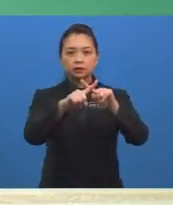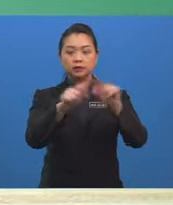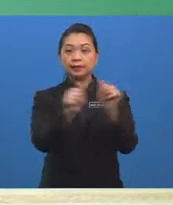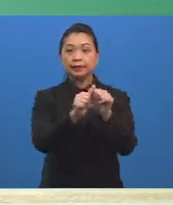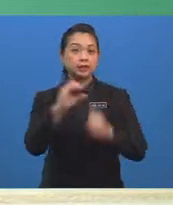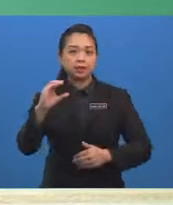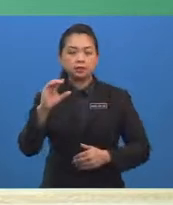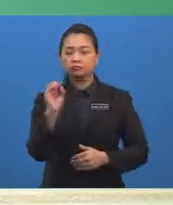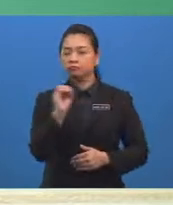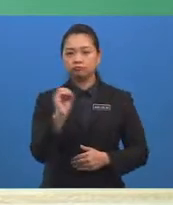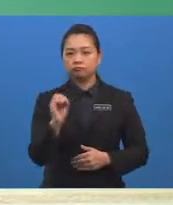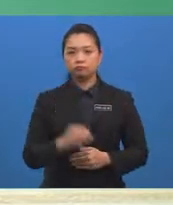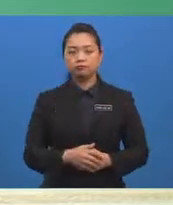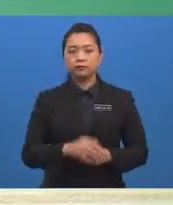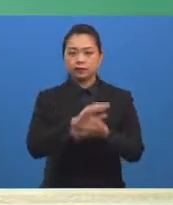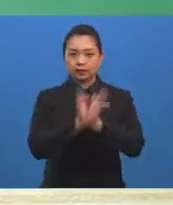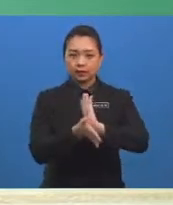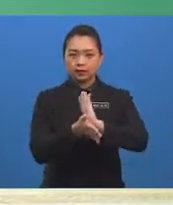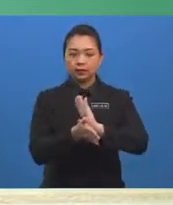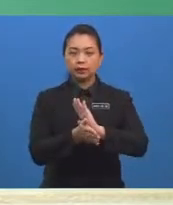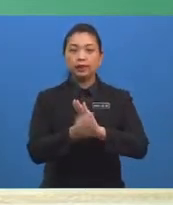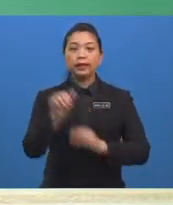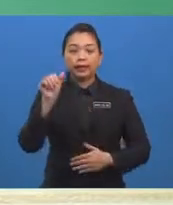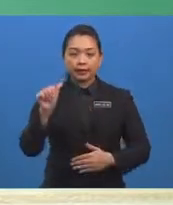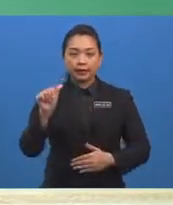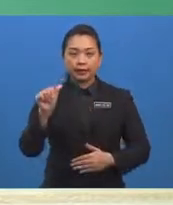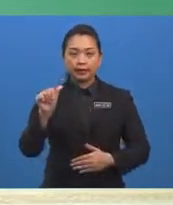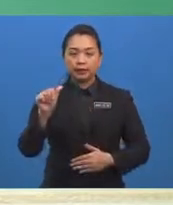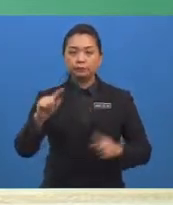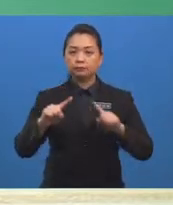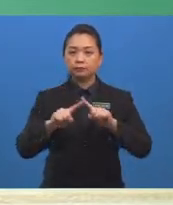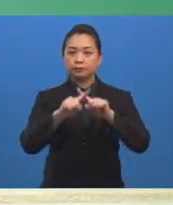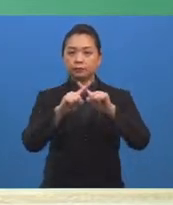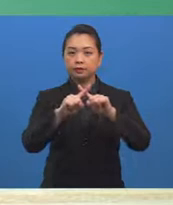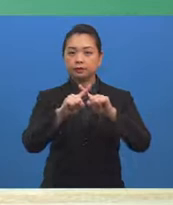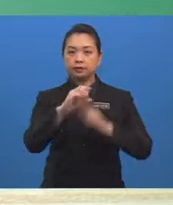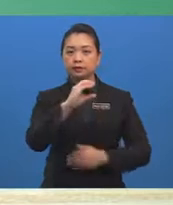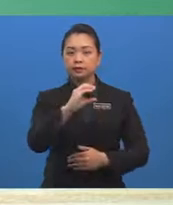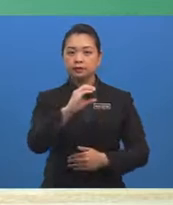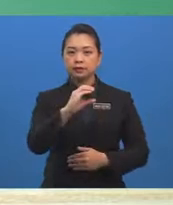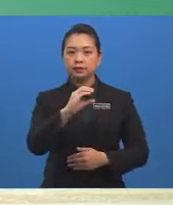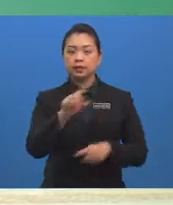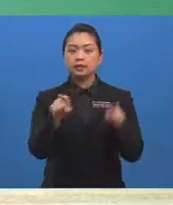peristiwa C Maka A persilangan C bersamaan dengan set kosong